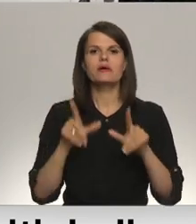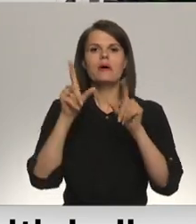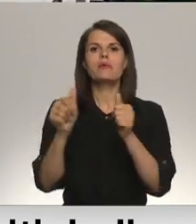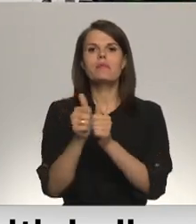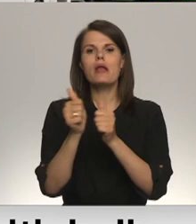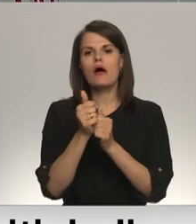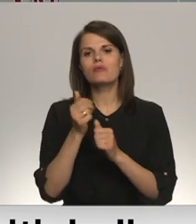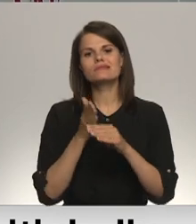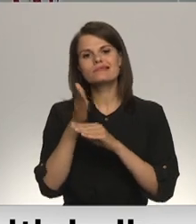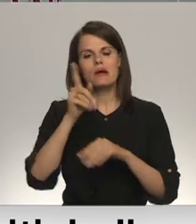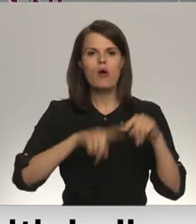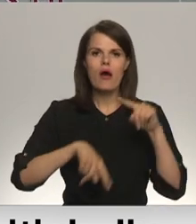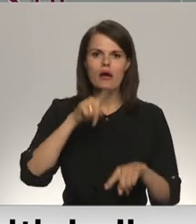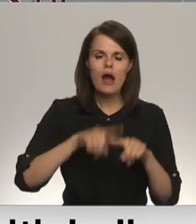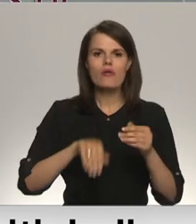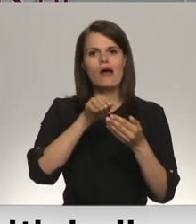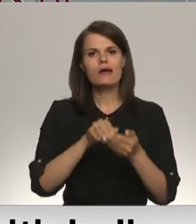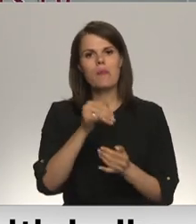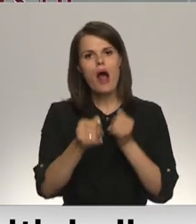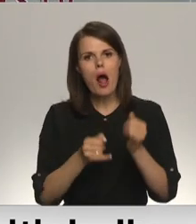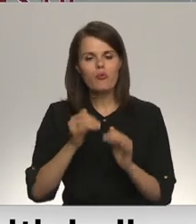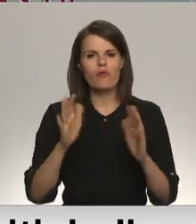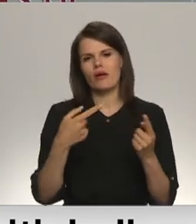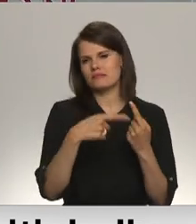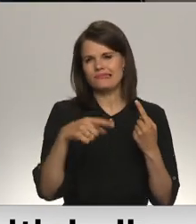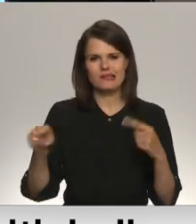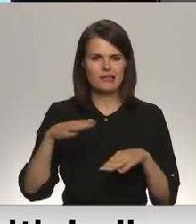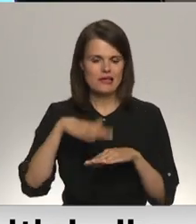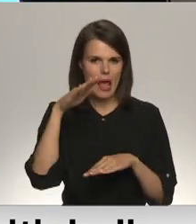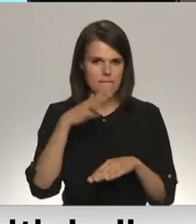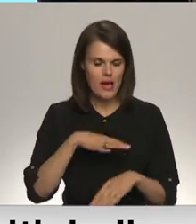valsti apciemot radus, apkopt kapus vai citu iemeslu dēļ.